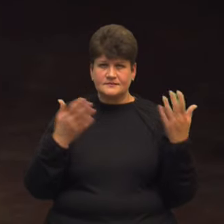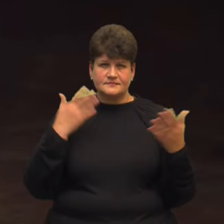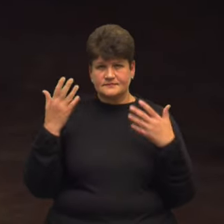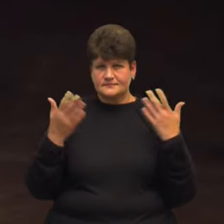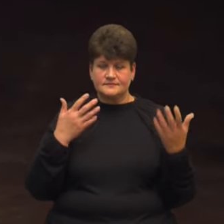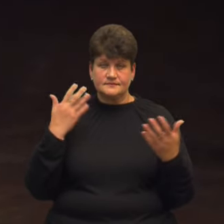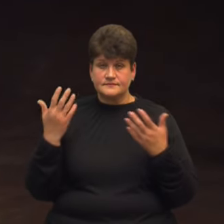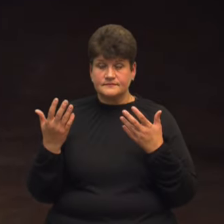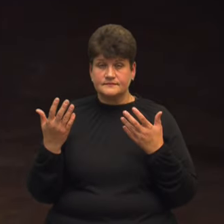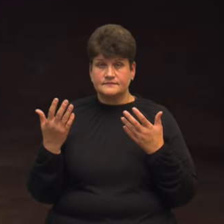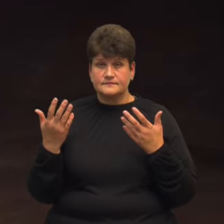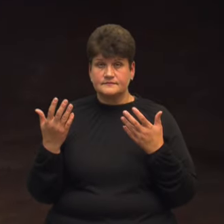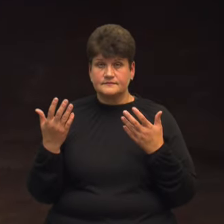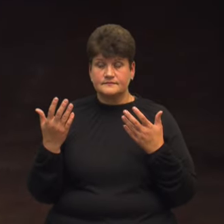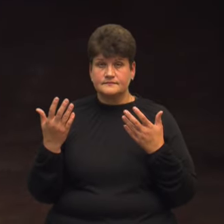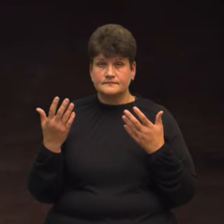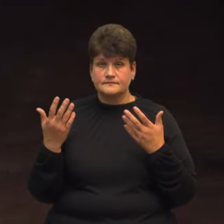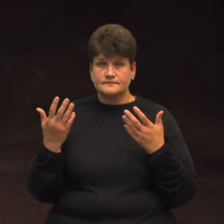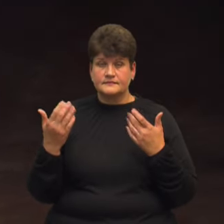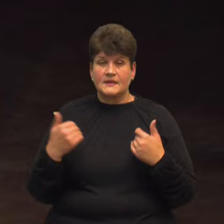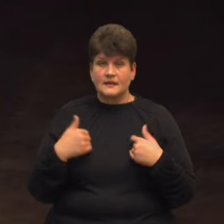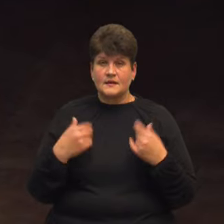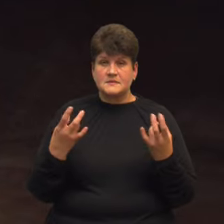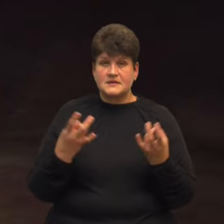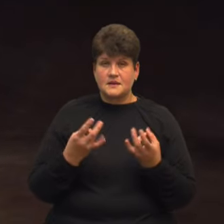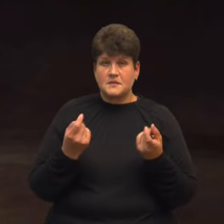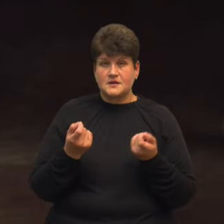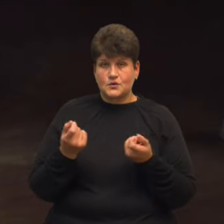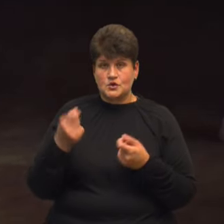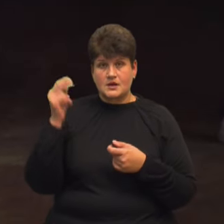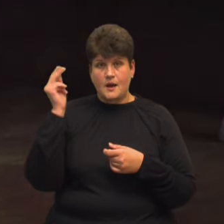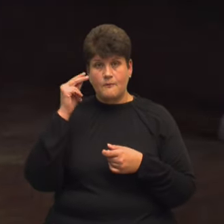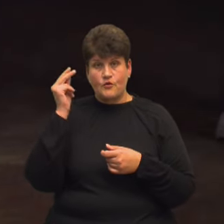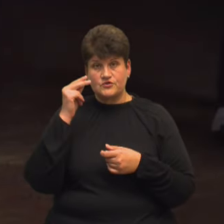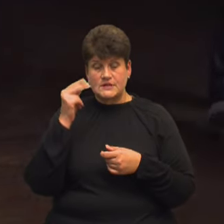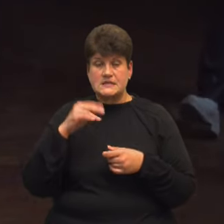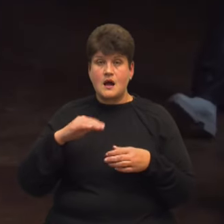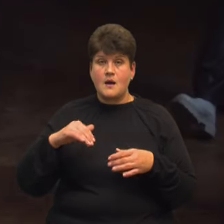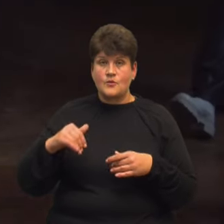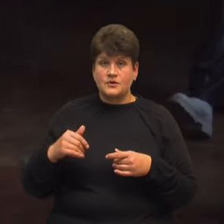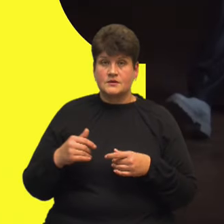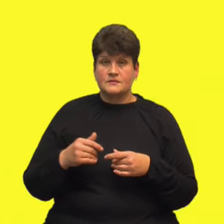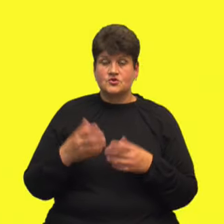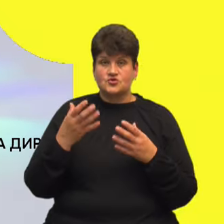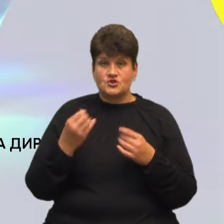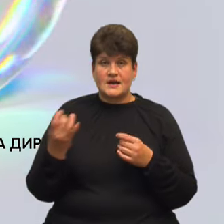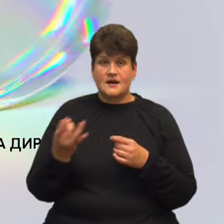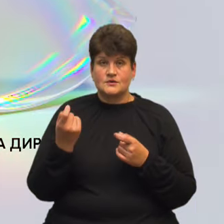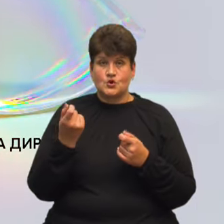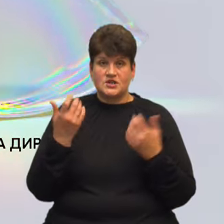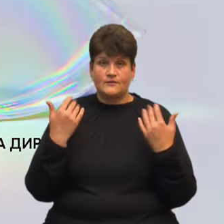і нам треба трошки повчитися і потім трошки ще раз відпочити